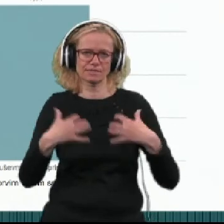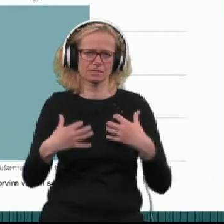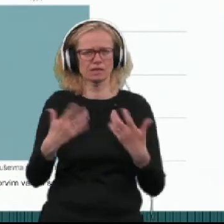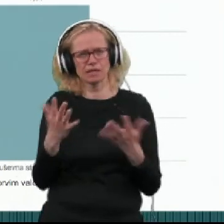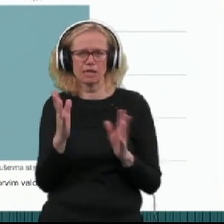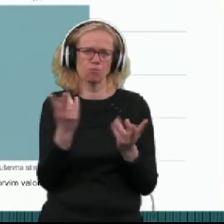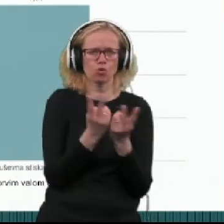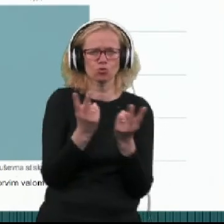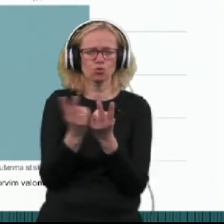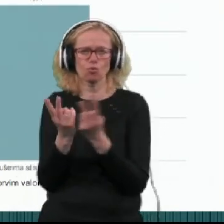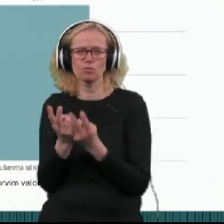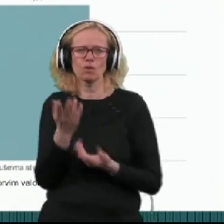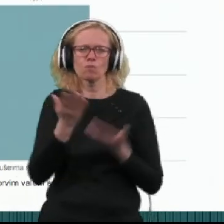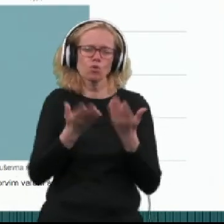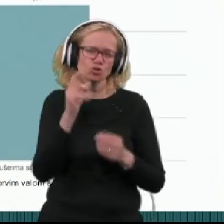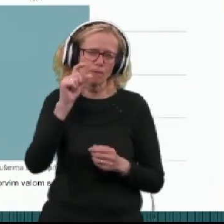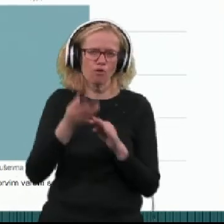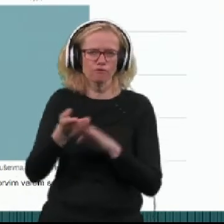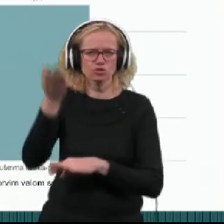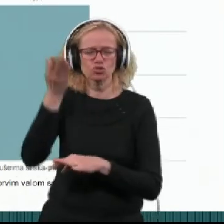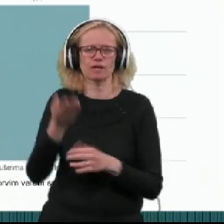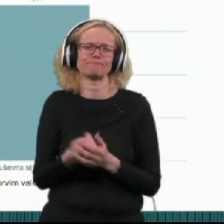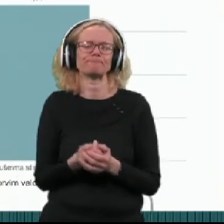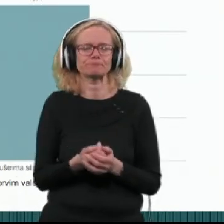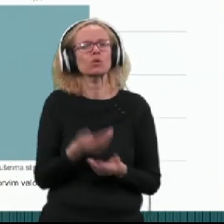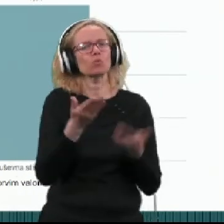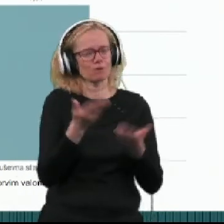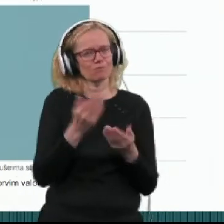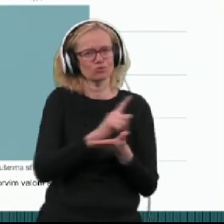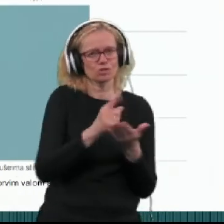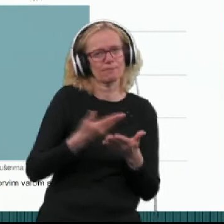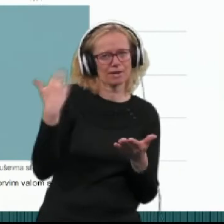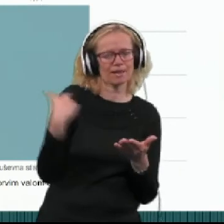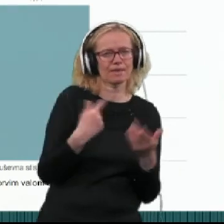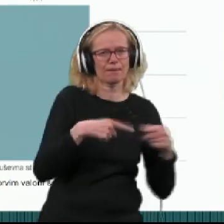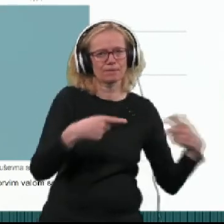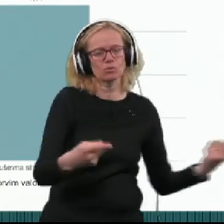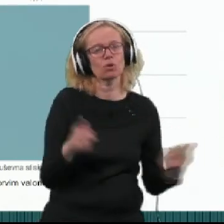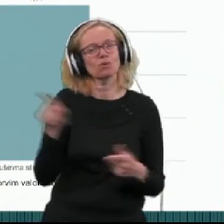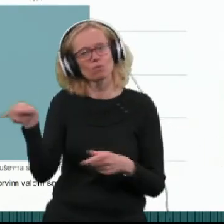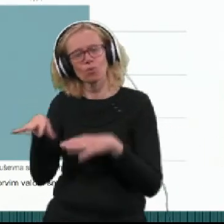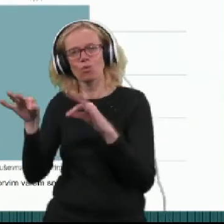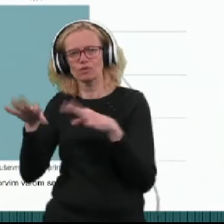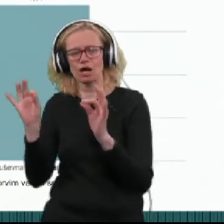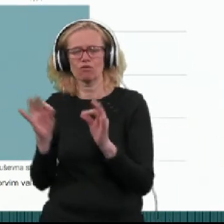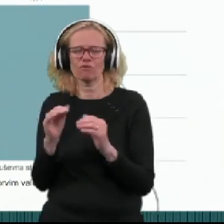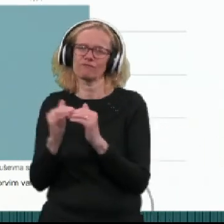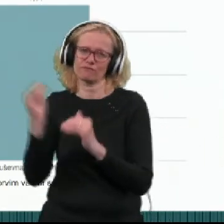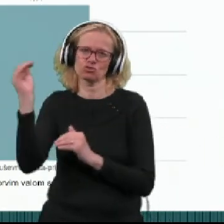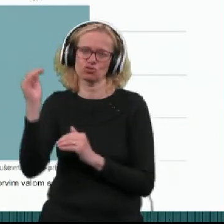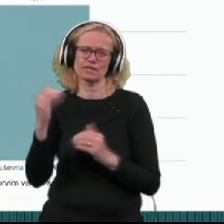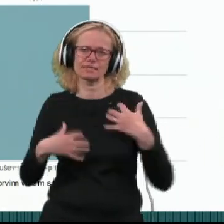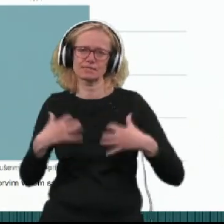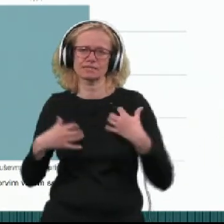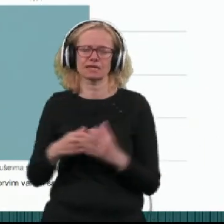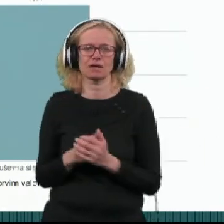podobna, morda le malce višja. V primerjavi s časom pred epidemijo pogotavljajo, da je nekoliko višja stiska.